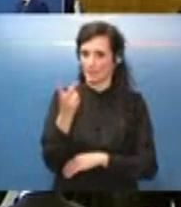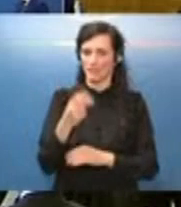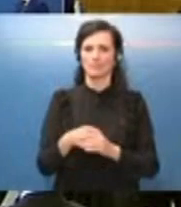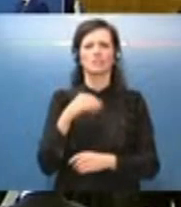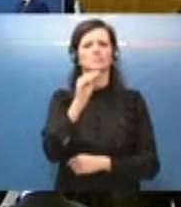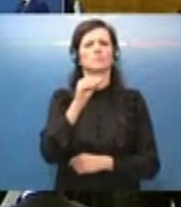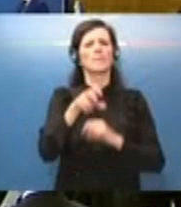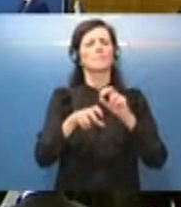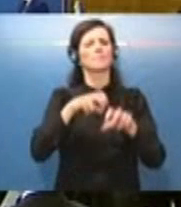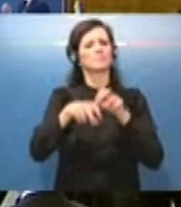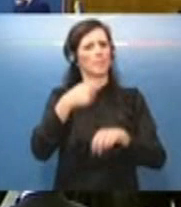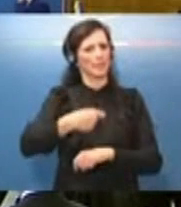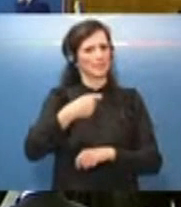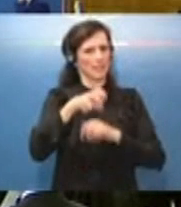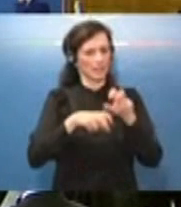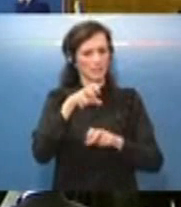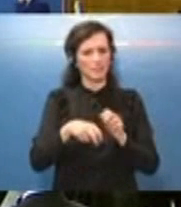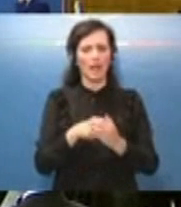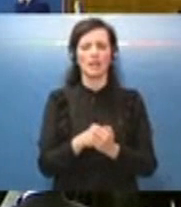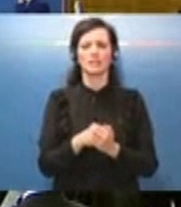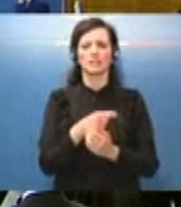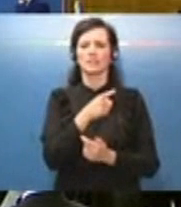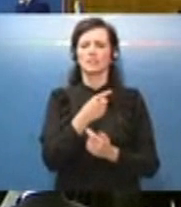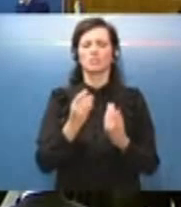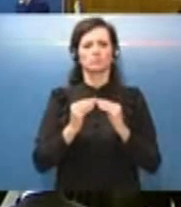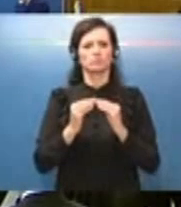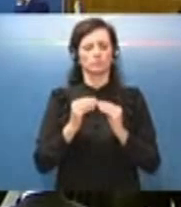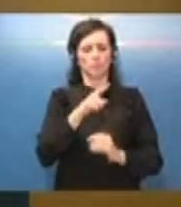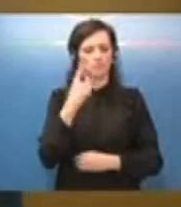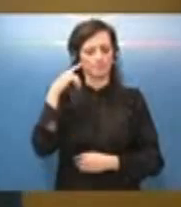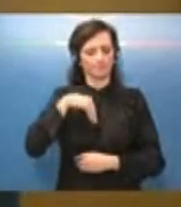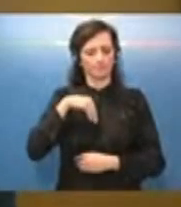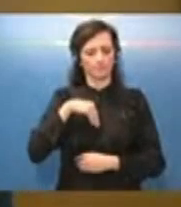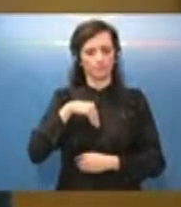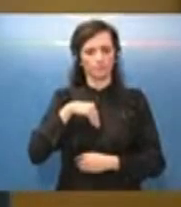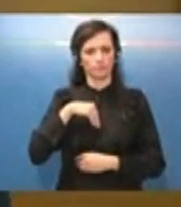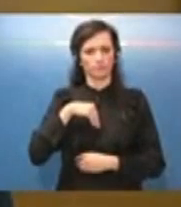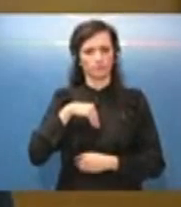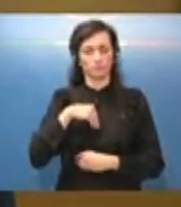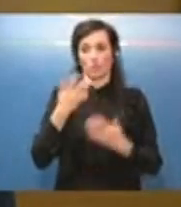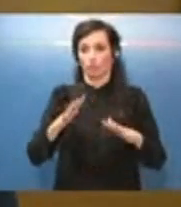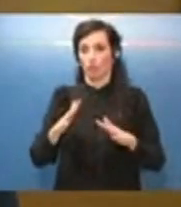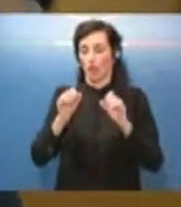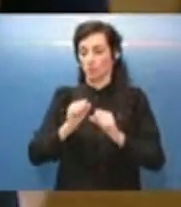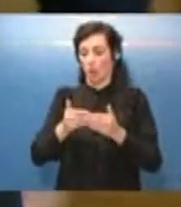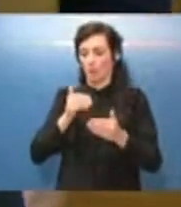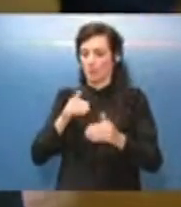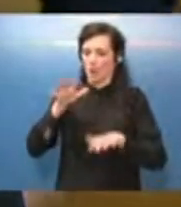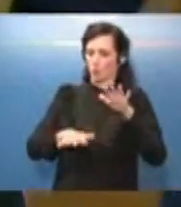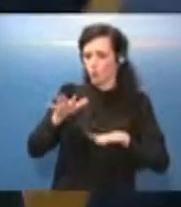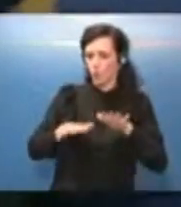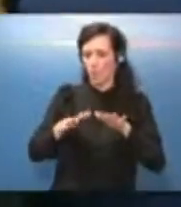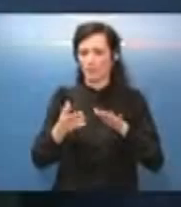Draghi con quale animo ha poi maturato appunto la convinzione, dopo forse anche tanti dubbi e tanti interrogativi,